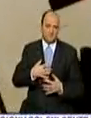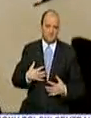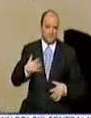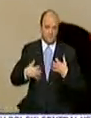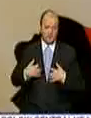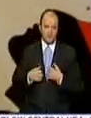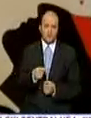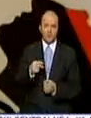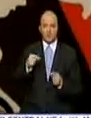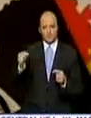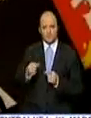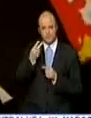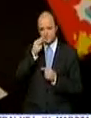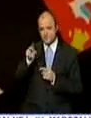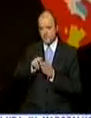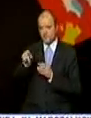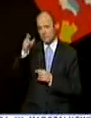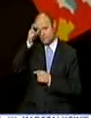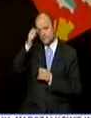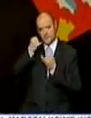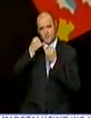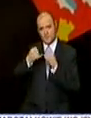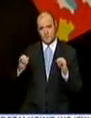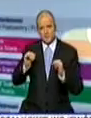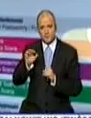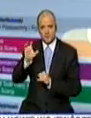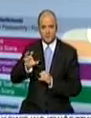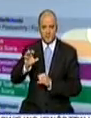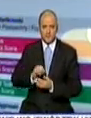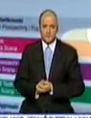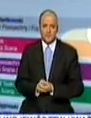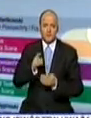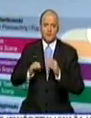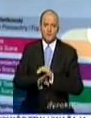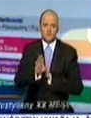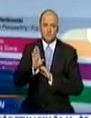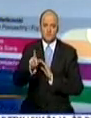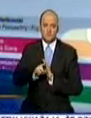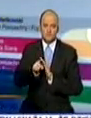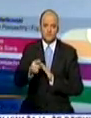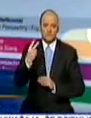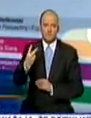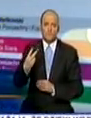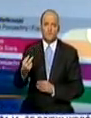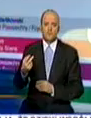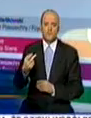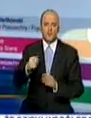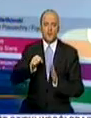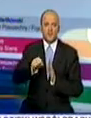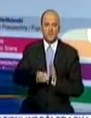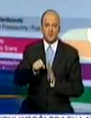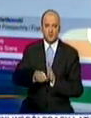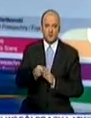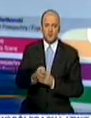spojrzenia na człowieka z innej niż tradycyjna perspektywy. Wystawa poświęcona dwóm wybitnym polskim reżyserom, którzy, mam